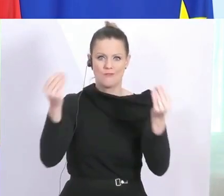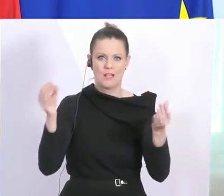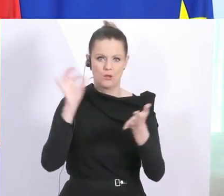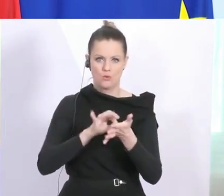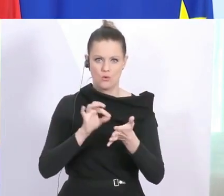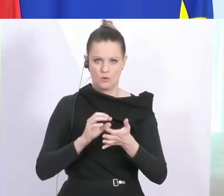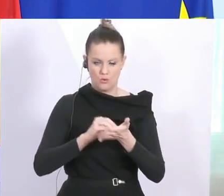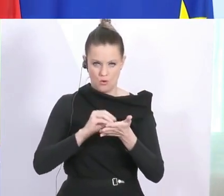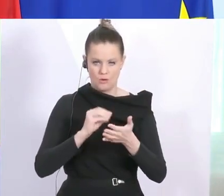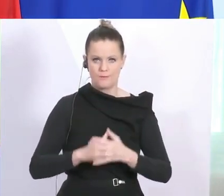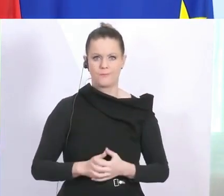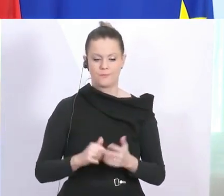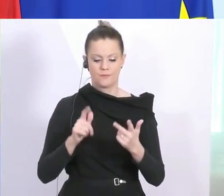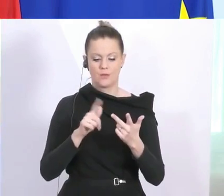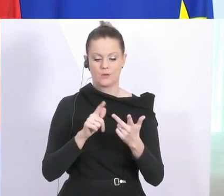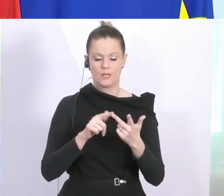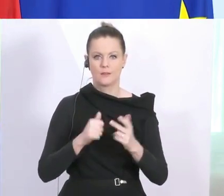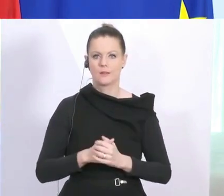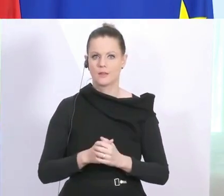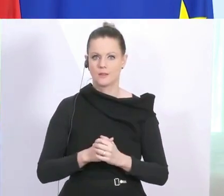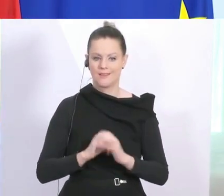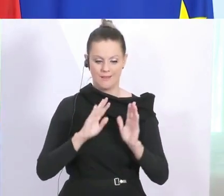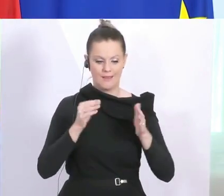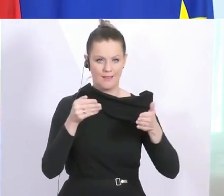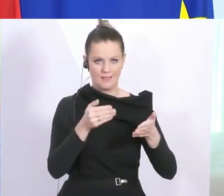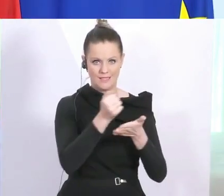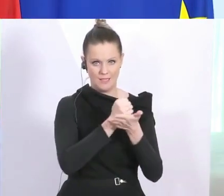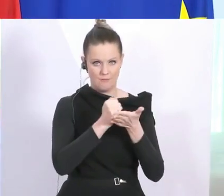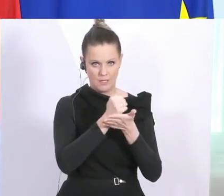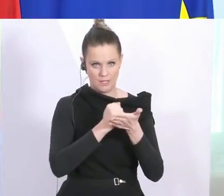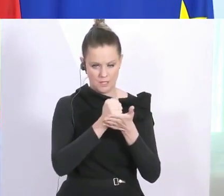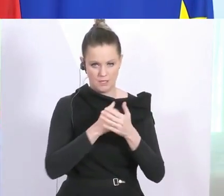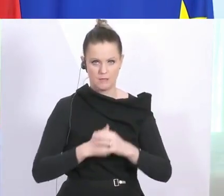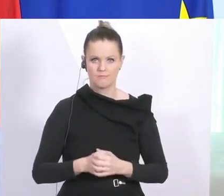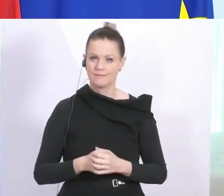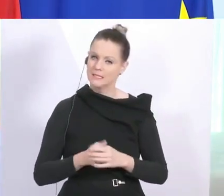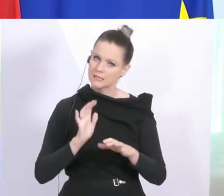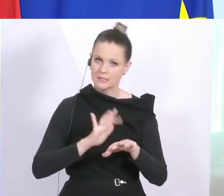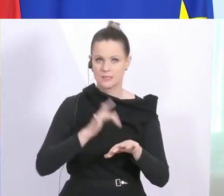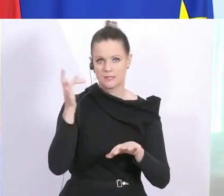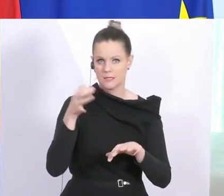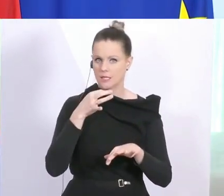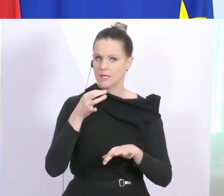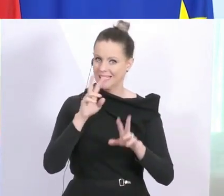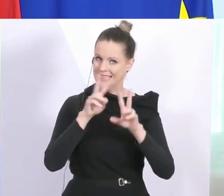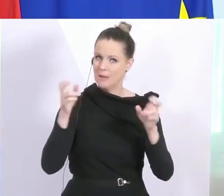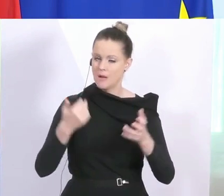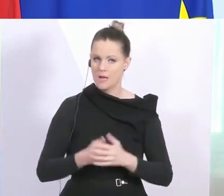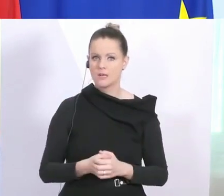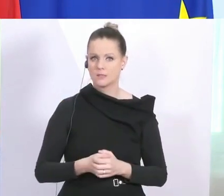zum Dritten die Frage der Intensivmedizin. Das ist eine sehr heikle Frage, wo die